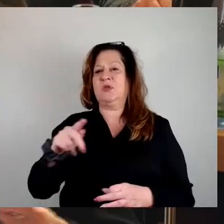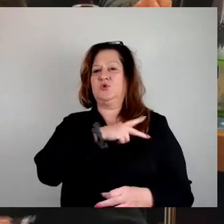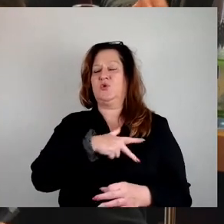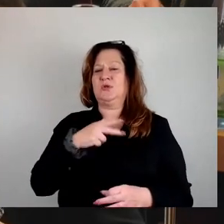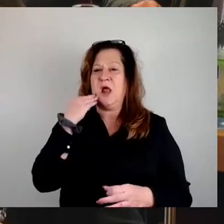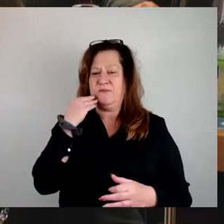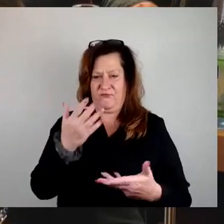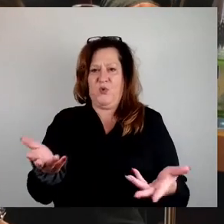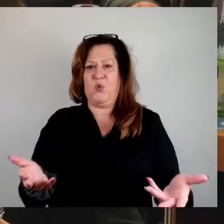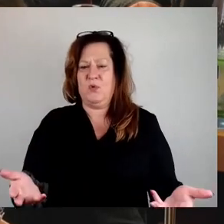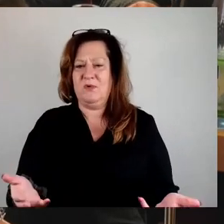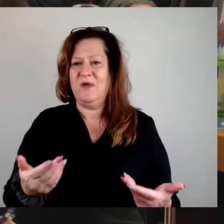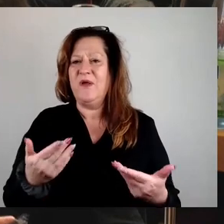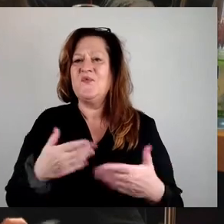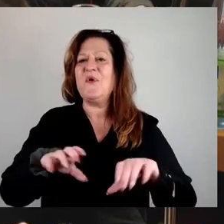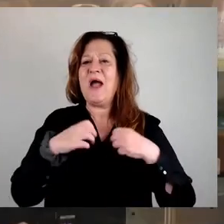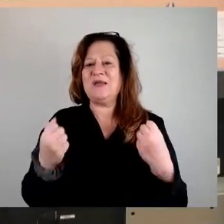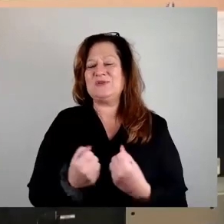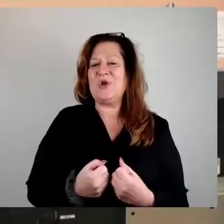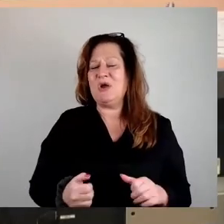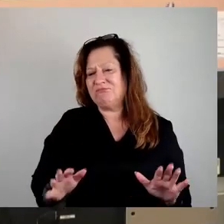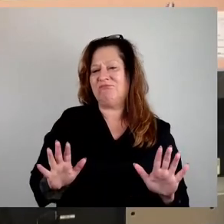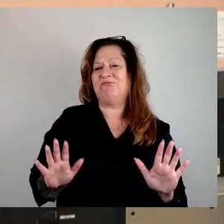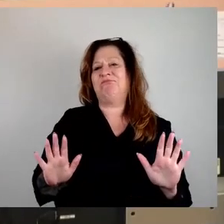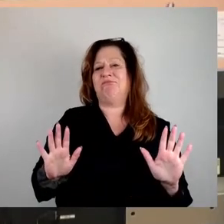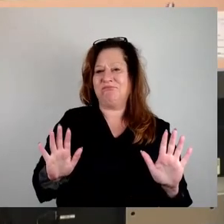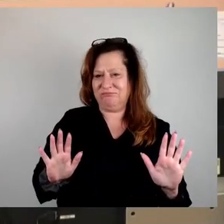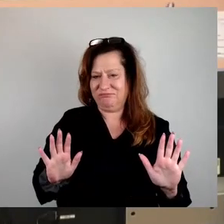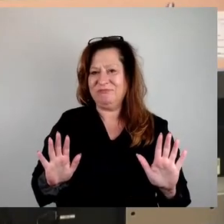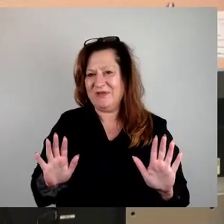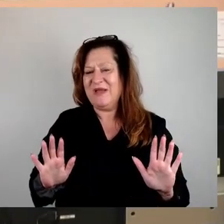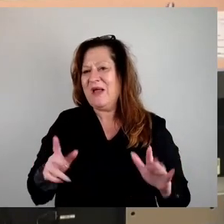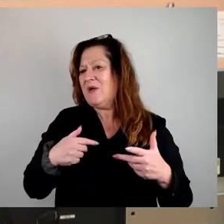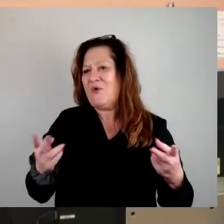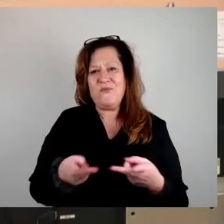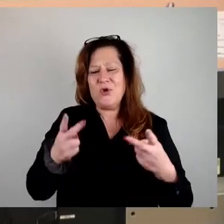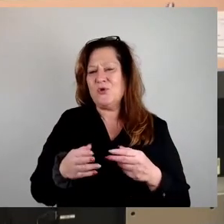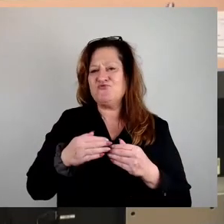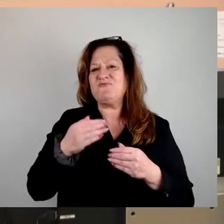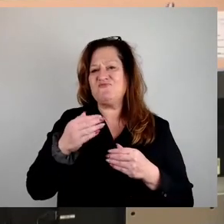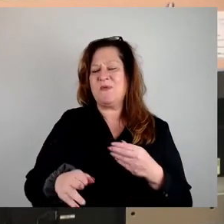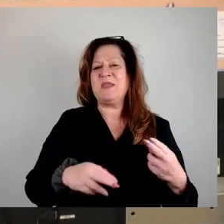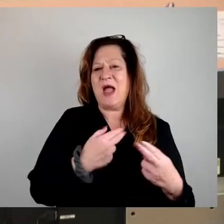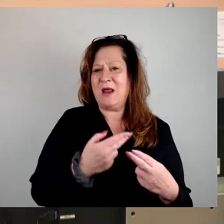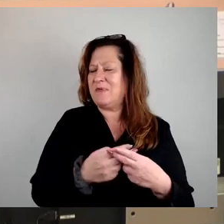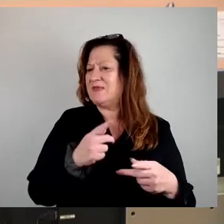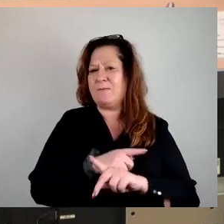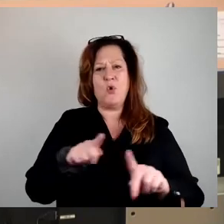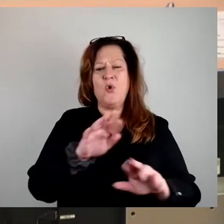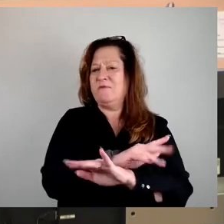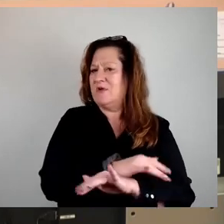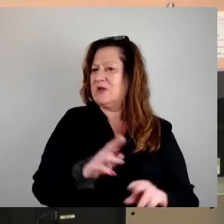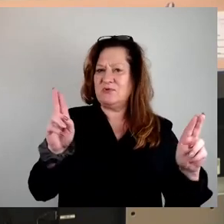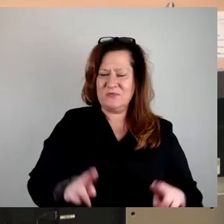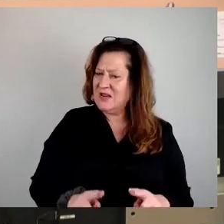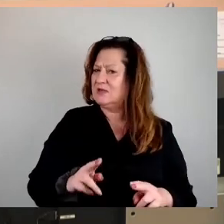gemauert. Der Freistaat, CDU-Regierung, hat die Förderung immer zu spät angepasst. Es ist immer unwirtschaftlich gewesen, immer zu wenig. Es war immer zu